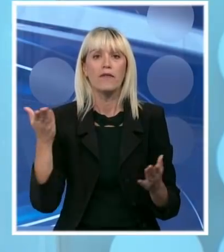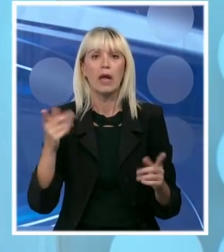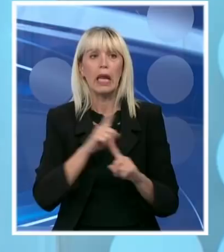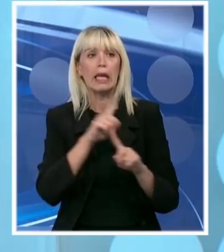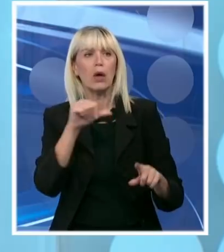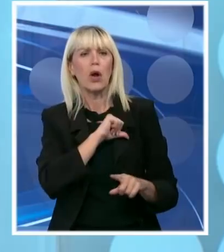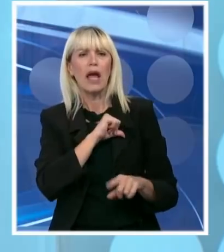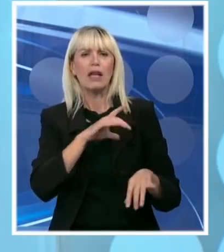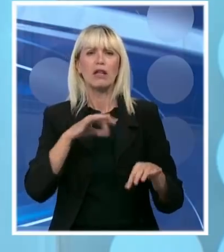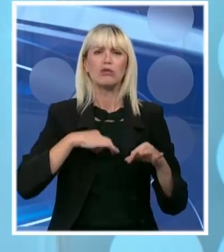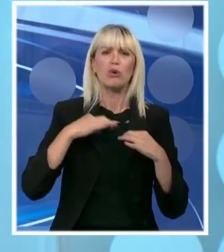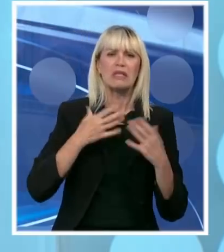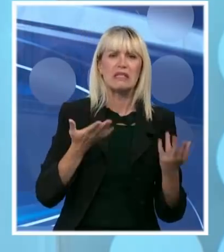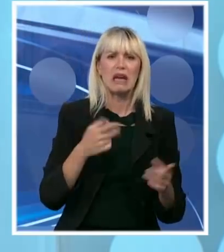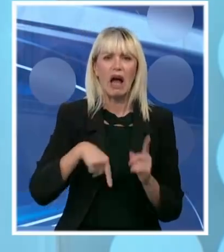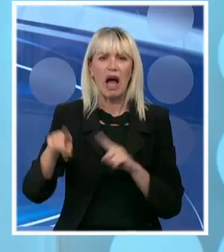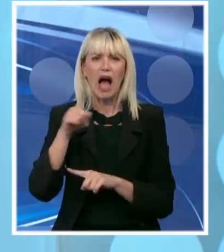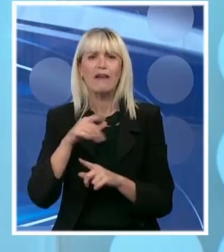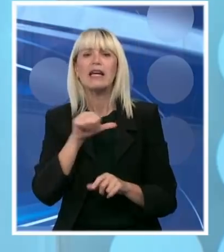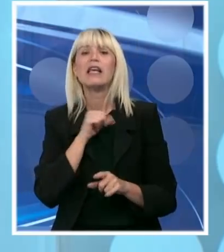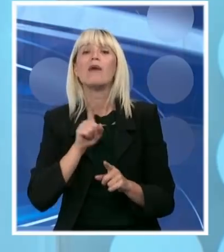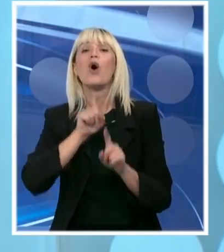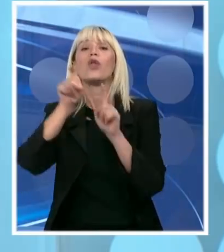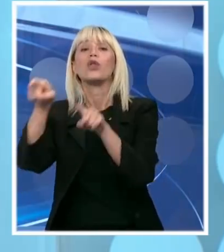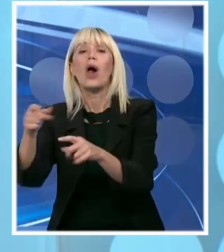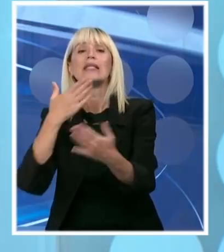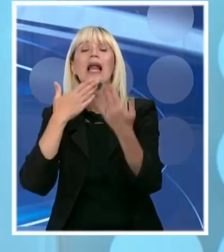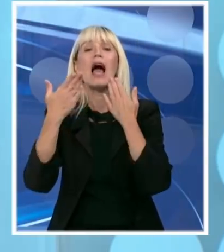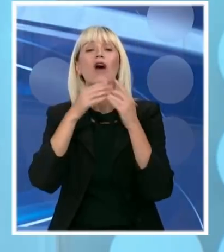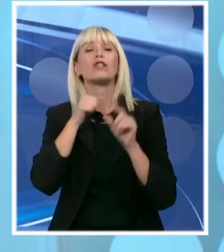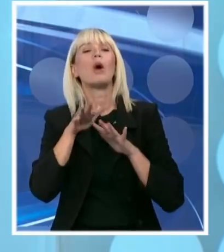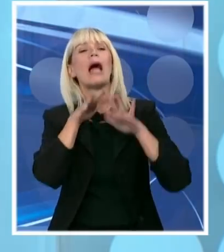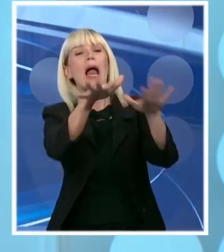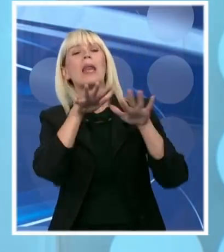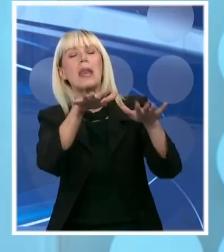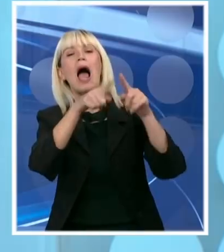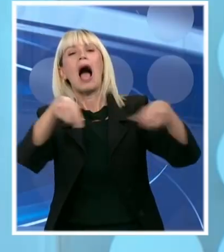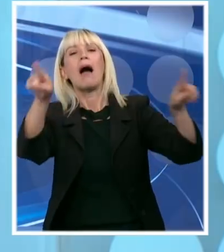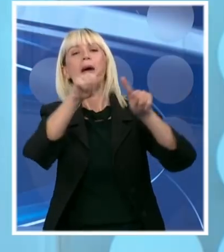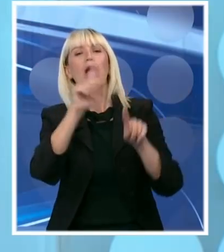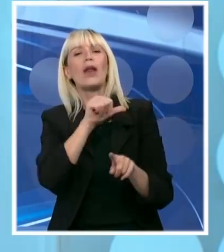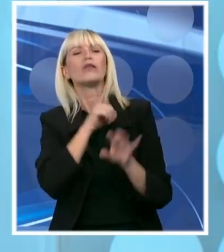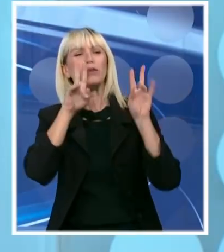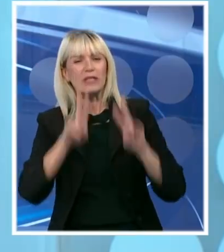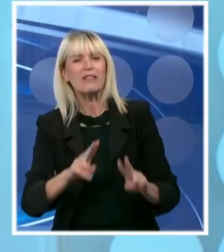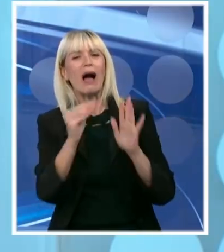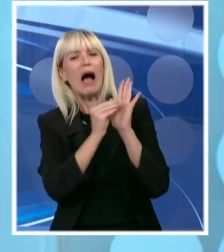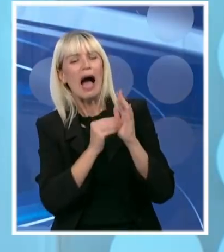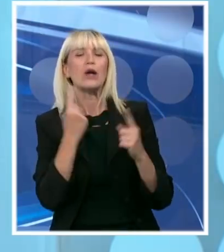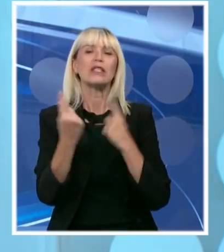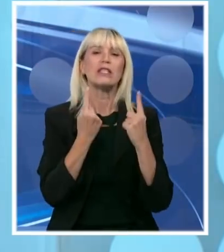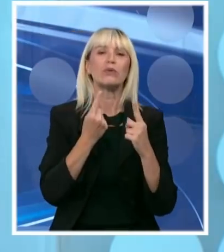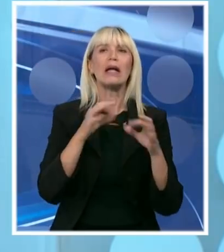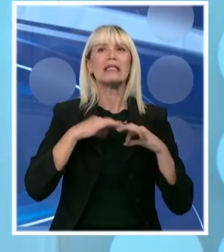zdravlje. Aj samo kako ćemo da ih napadnemo. Kako ćemo da i vršimo pritisak. Kako ćemo što gore da kažemo njima da bi smo srušili njihovu